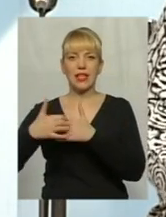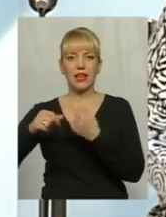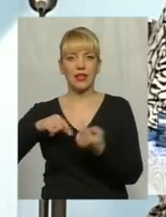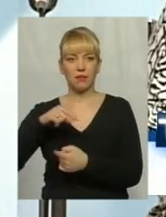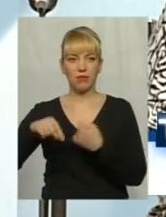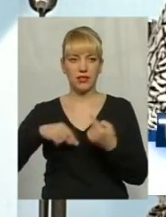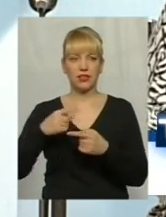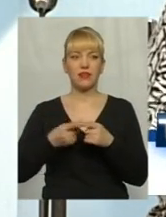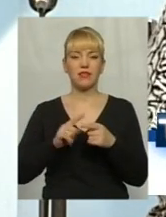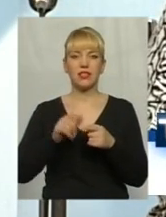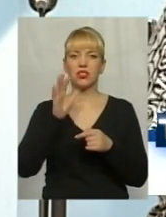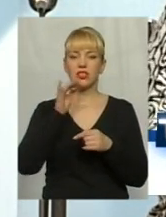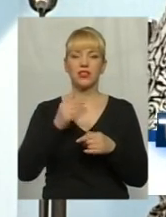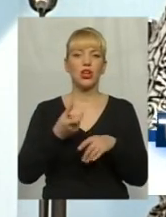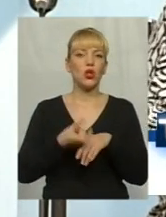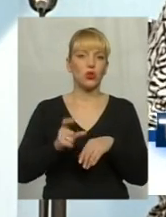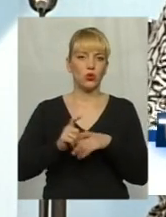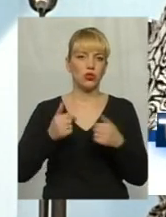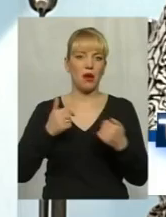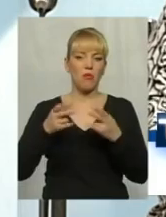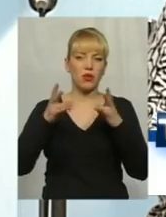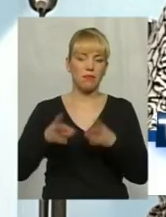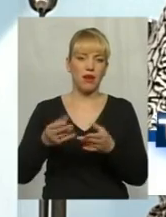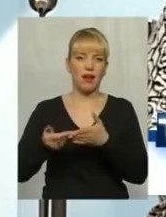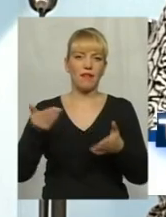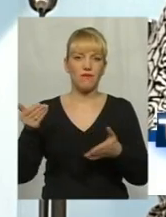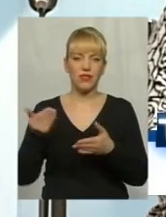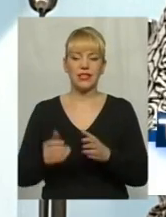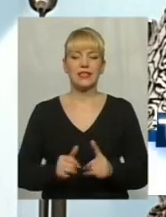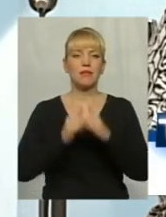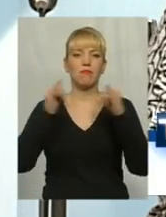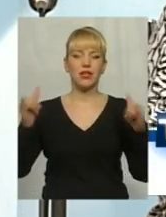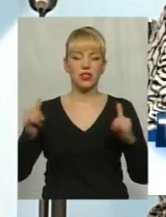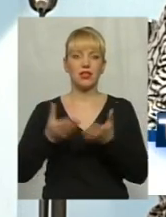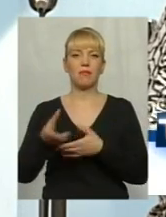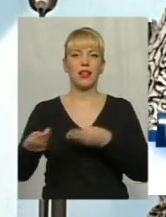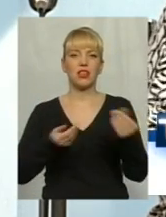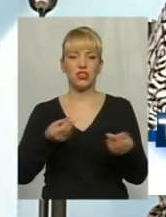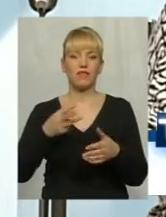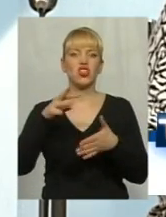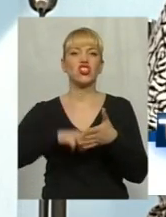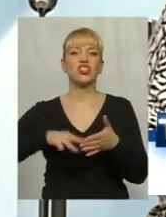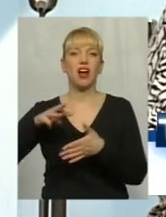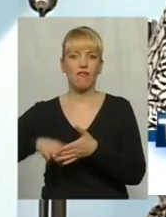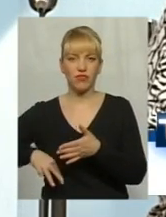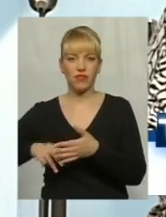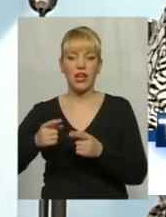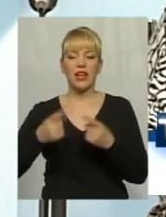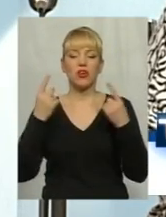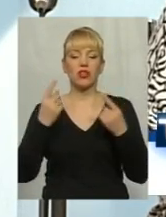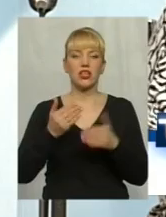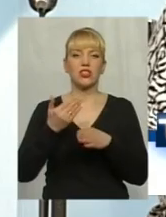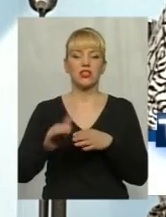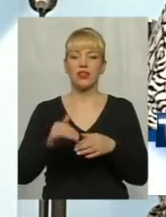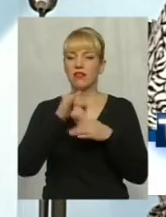він в даний час дуже став потерпати від збільшення платежів, від збільшення штрафів. І при цьому значна частина підприємців не